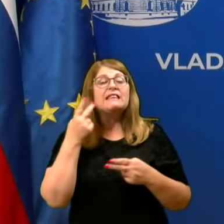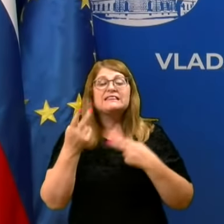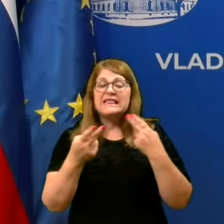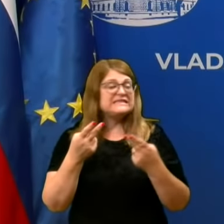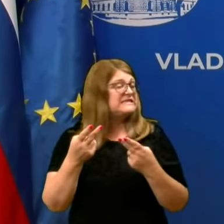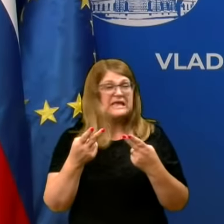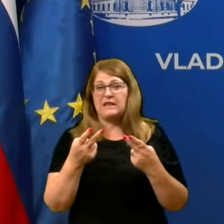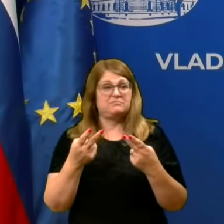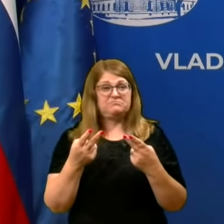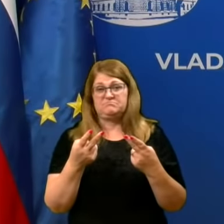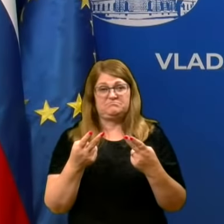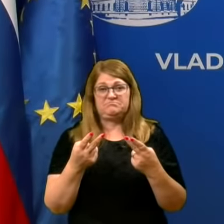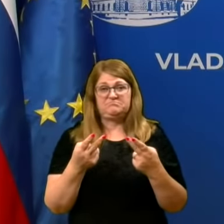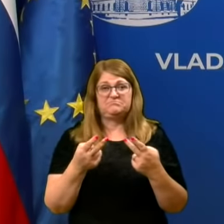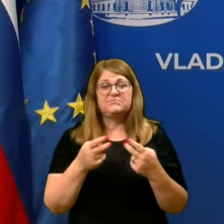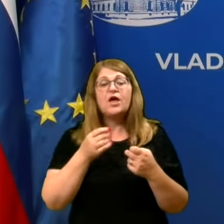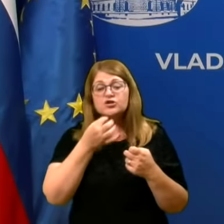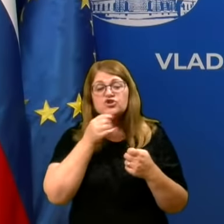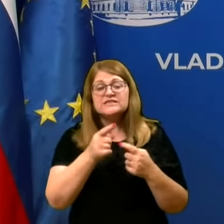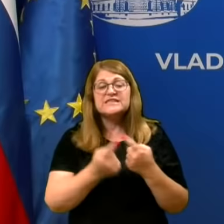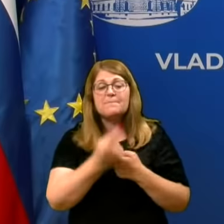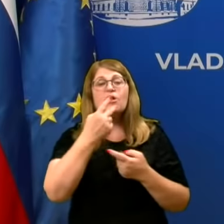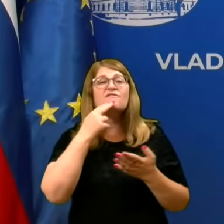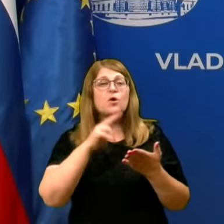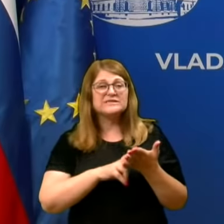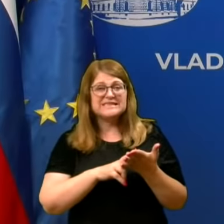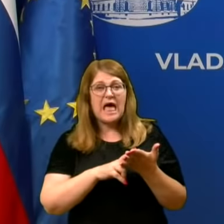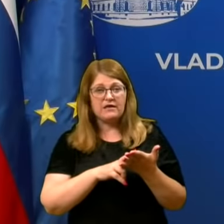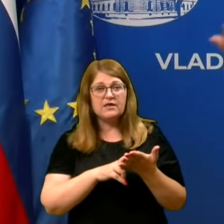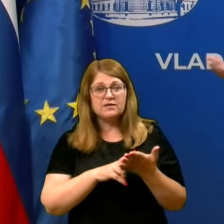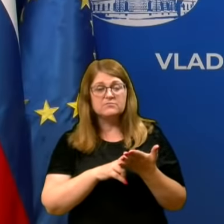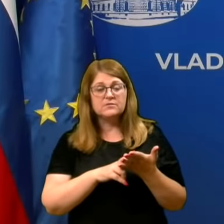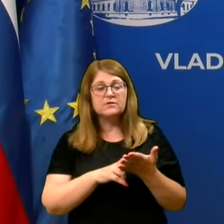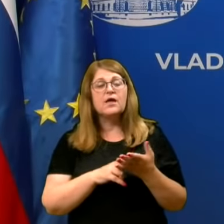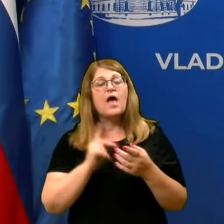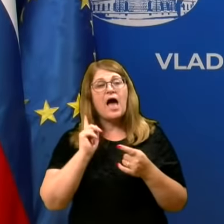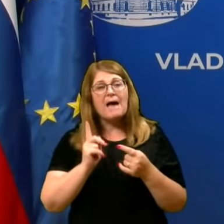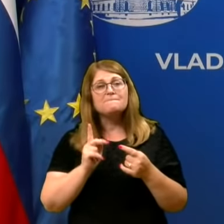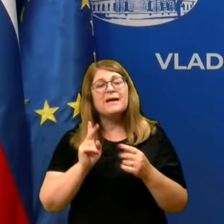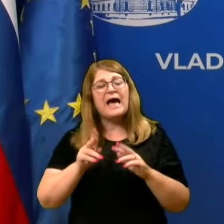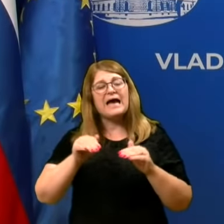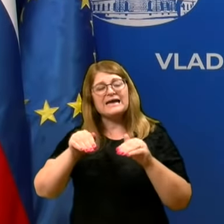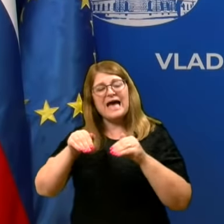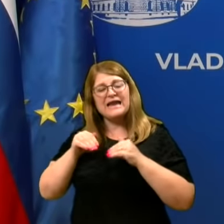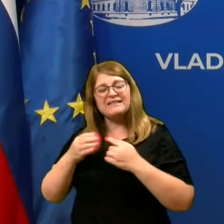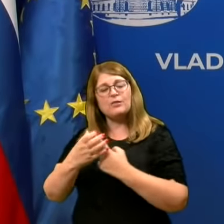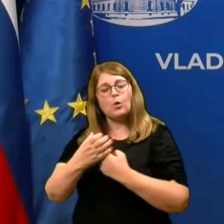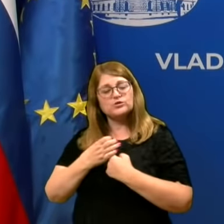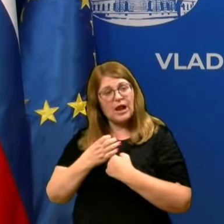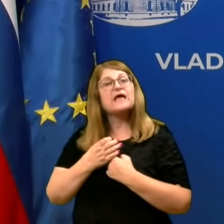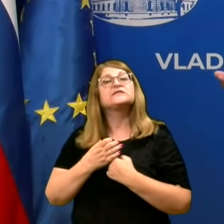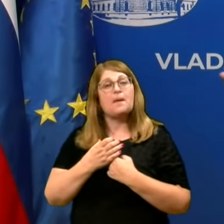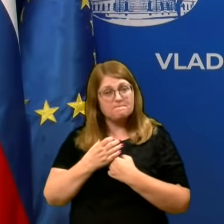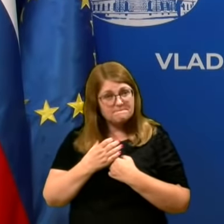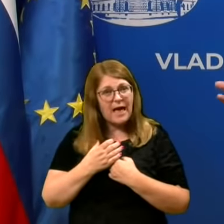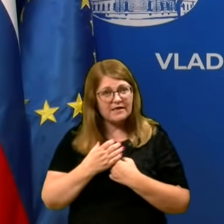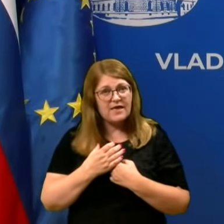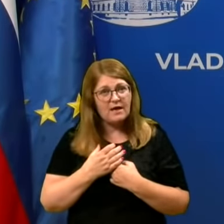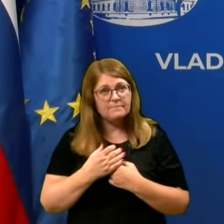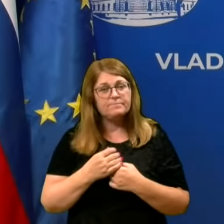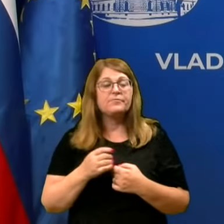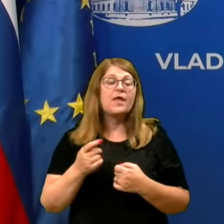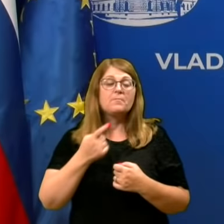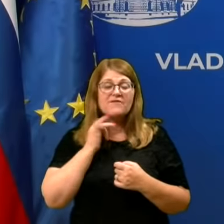testiram zdaj, čez dve ure si lahko pozitiven spet in s tem nismo doprinesli raznašen, večji stres na sistem. Ampak odvisno, kje bo to